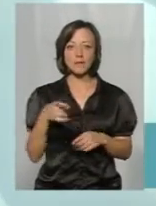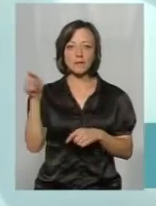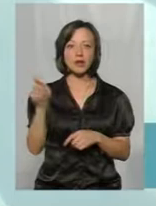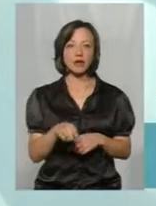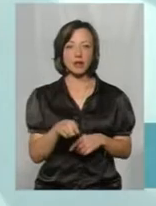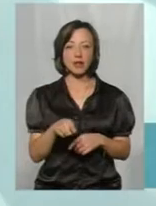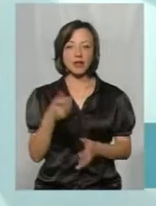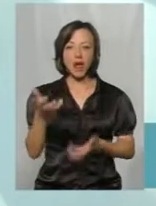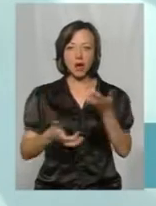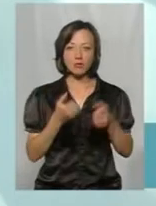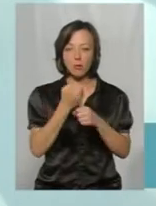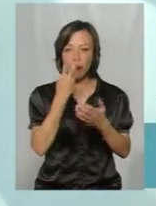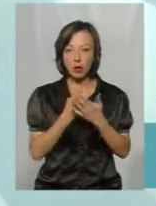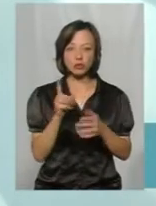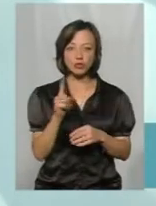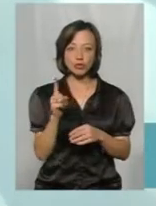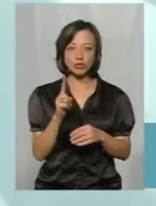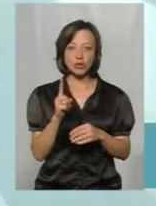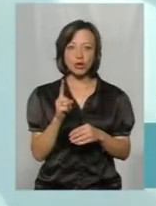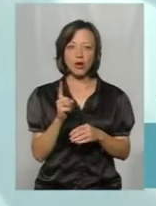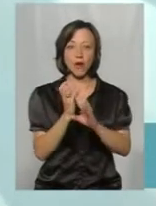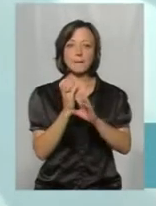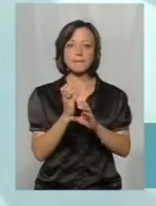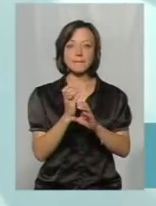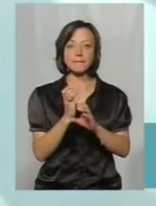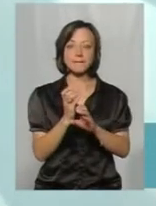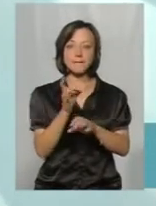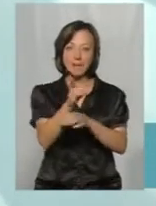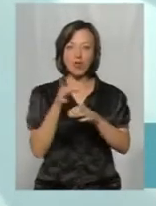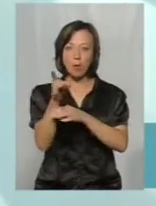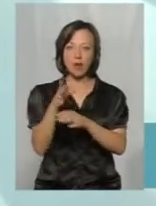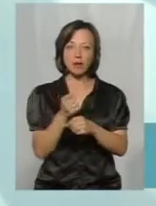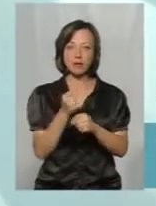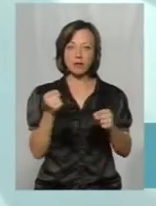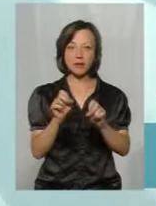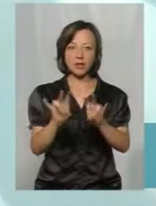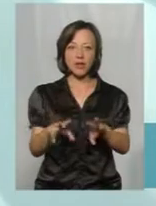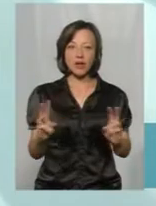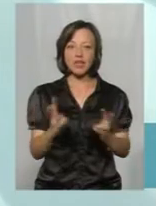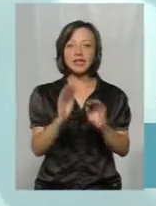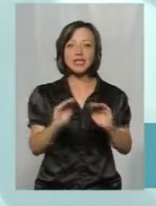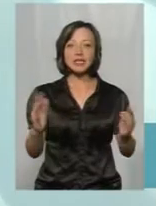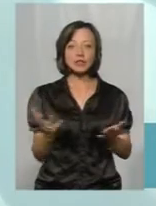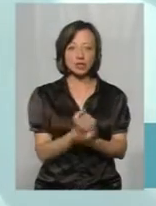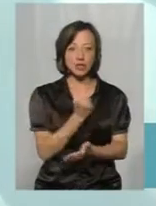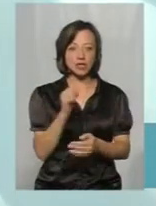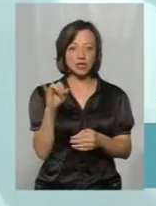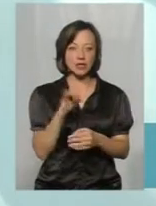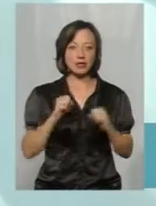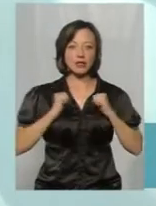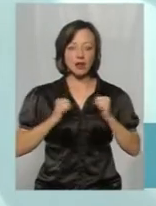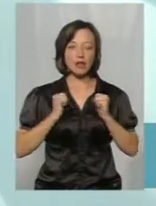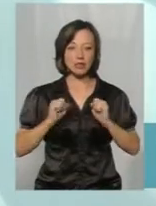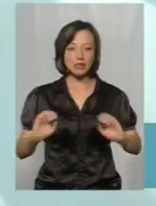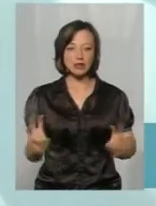приїхали на розмінування і побачили, що мінометна міна лежала просто в вогні. Діти її знайшли і старалися